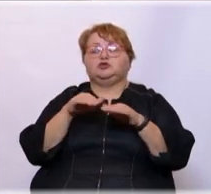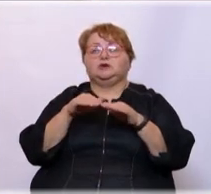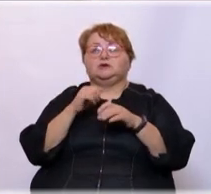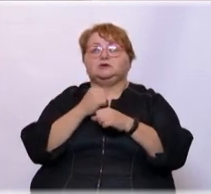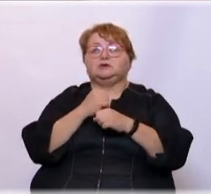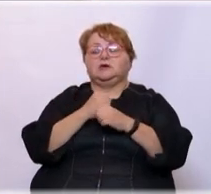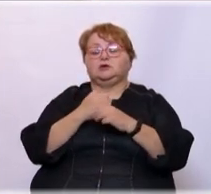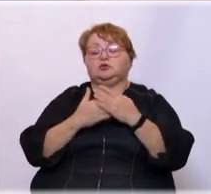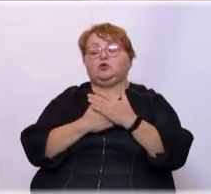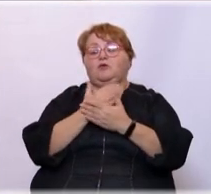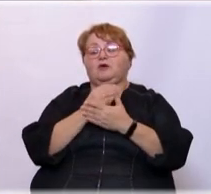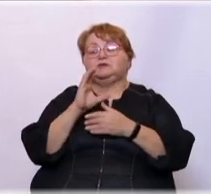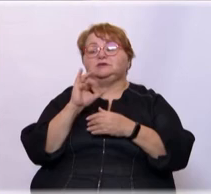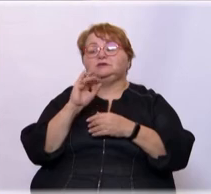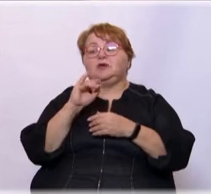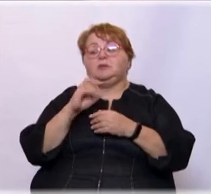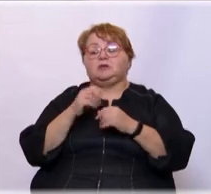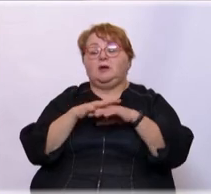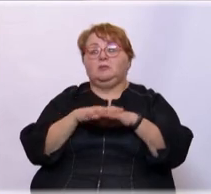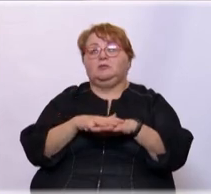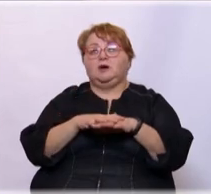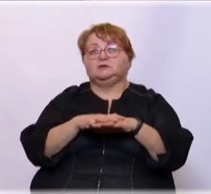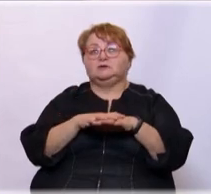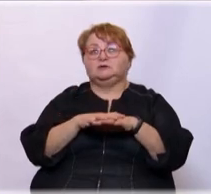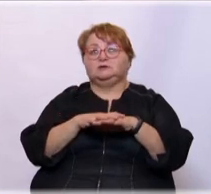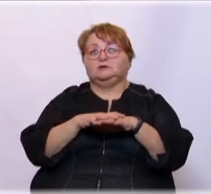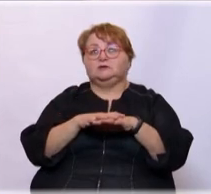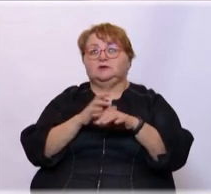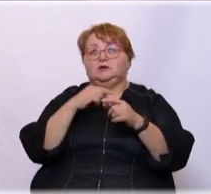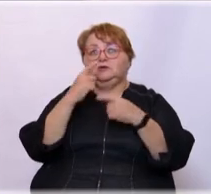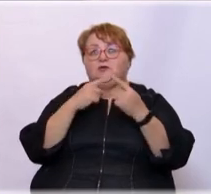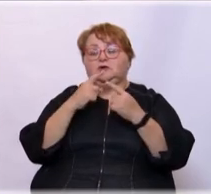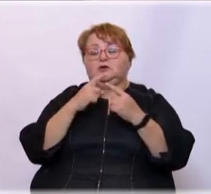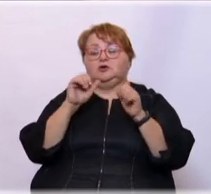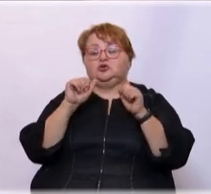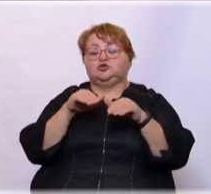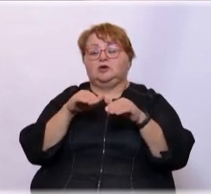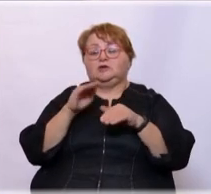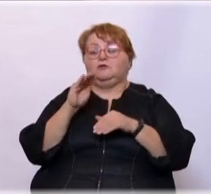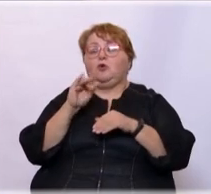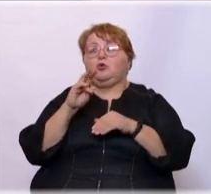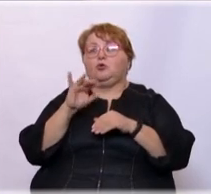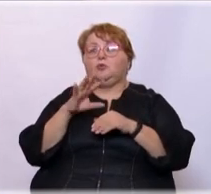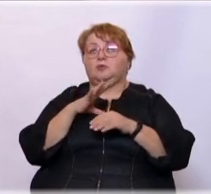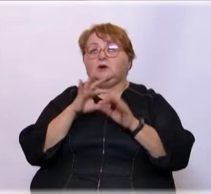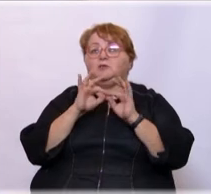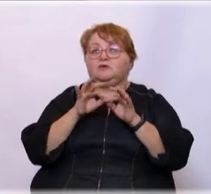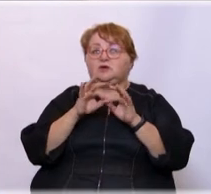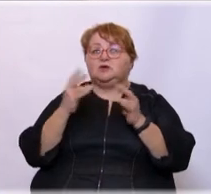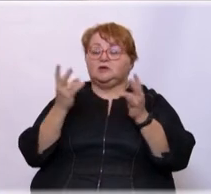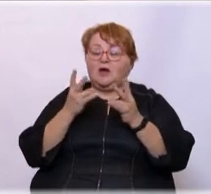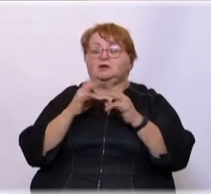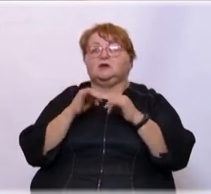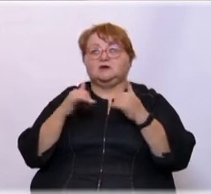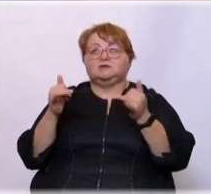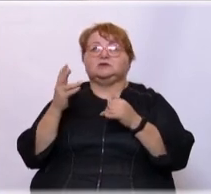совершенно новую систему. Вот на базе, я вам говорил, решения форумов. Ведь форумы проходили, говорили, что надо развивать массовый